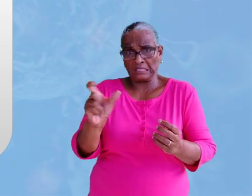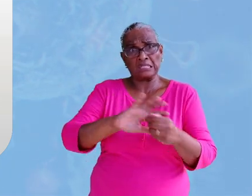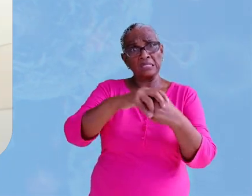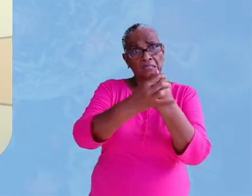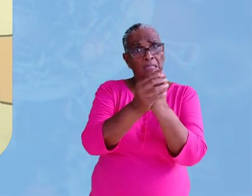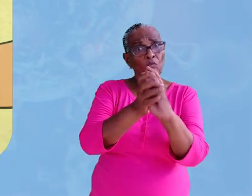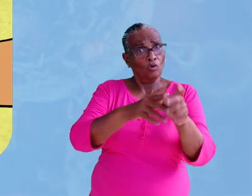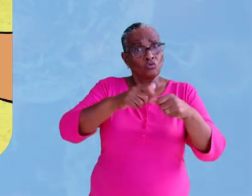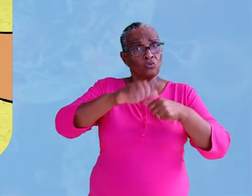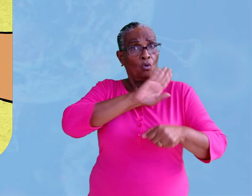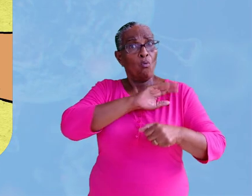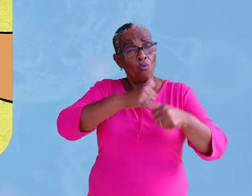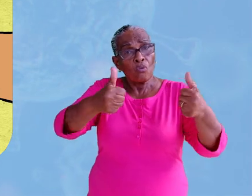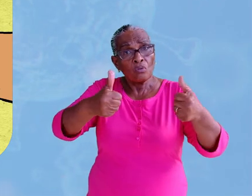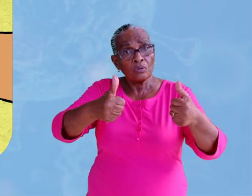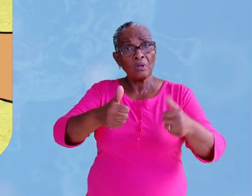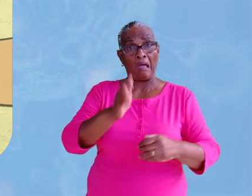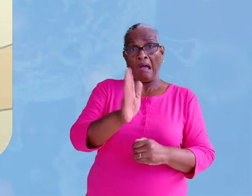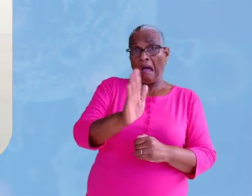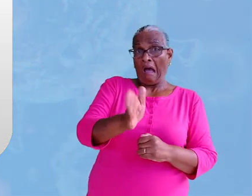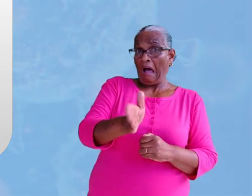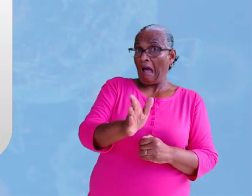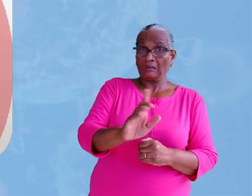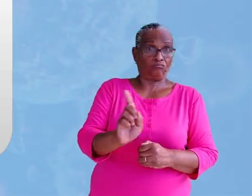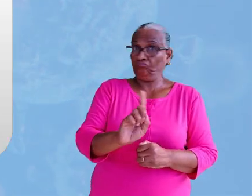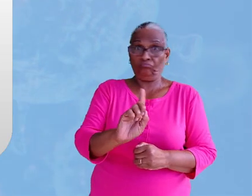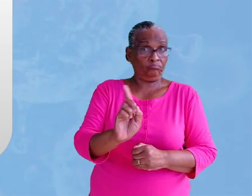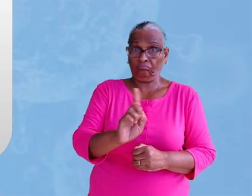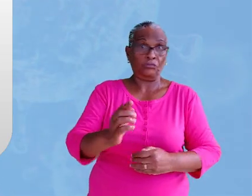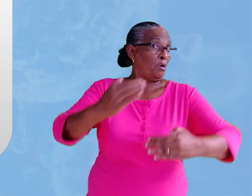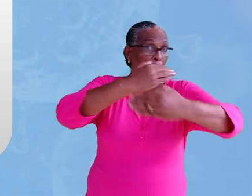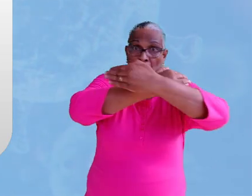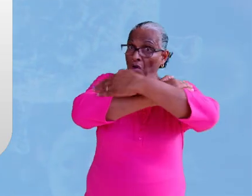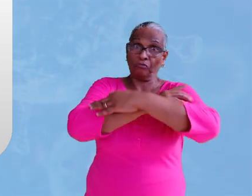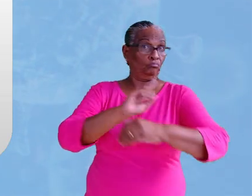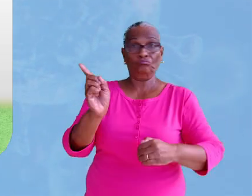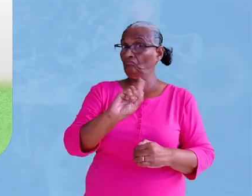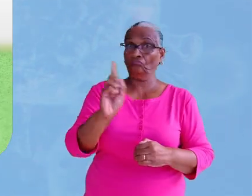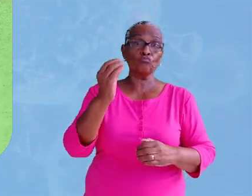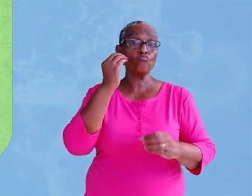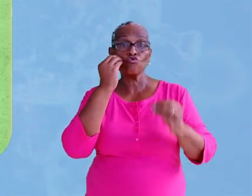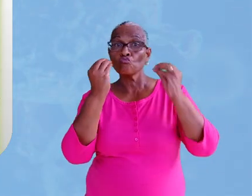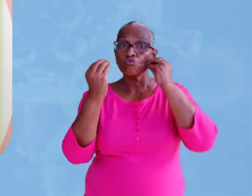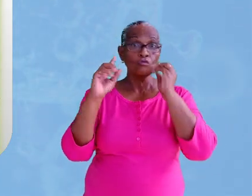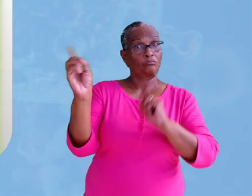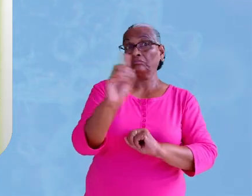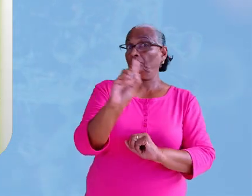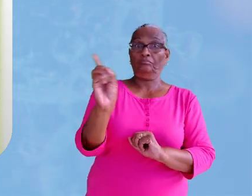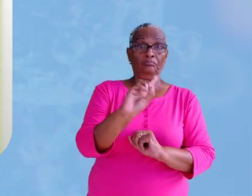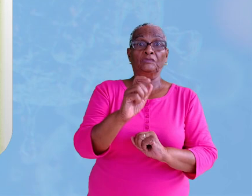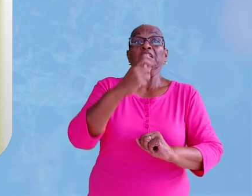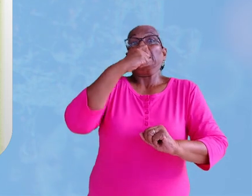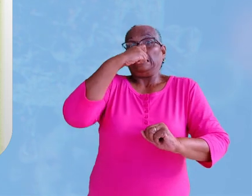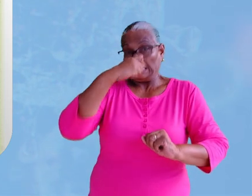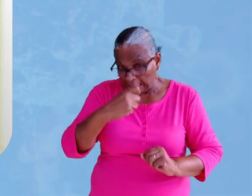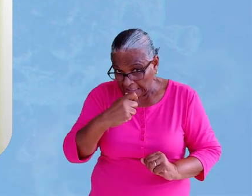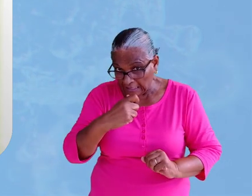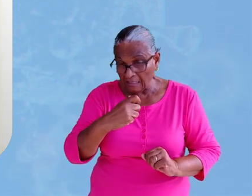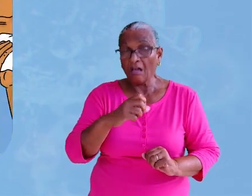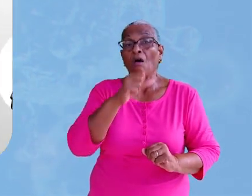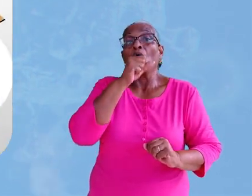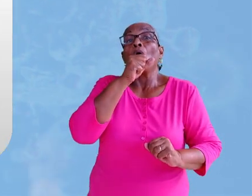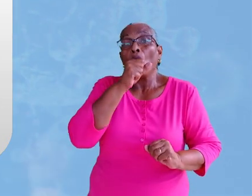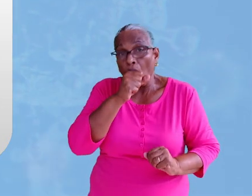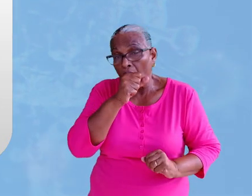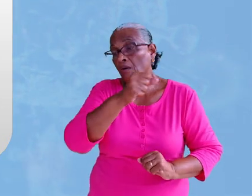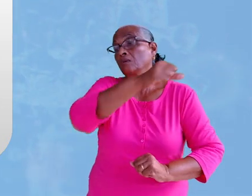al goed geen handen schudden geen brasas geven geen kusjes geven niezen of